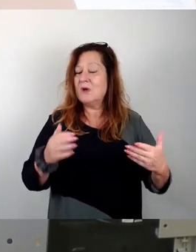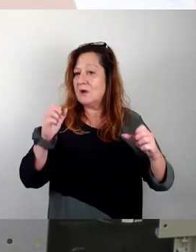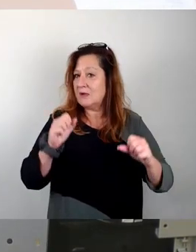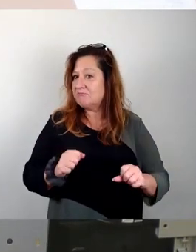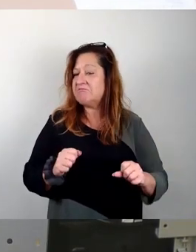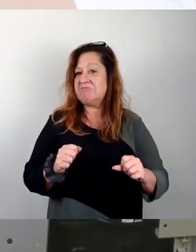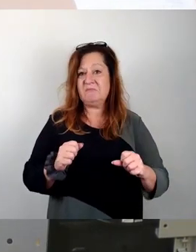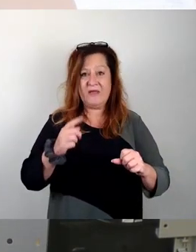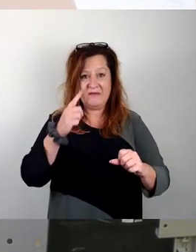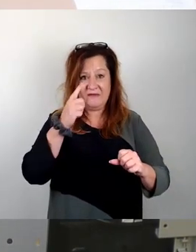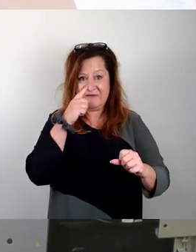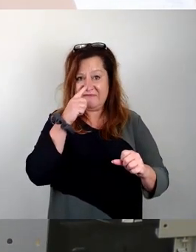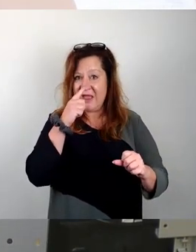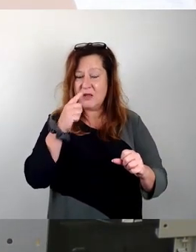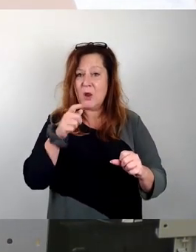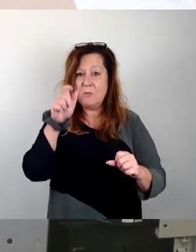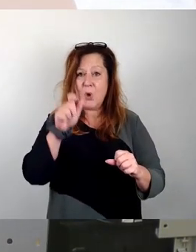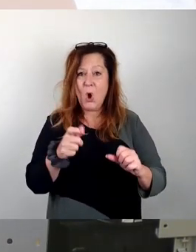umfassenden Bürgerdialogs gelingen.